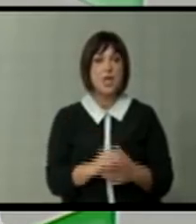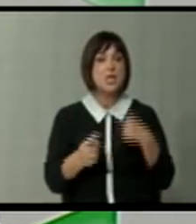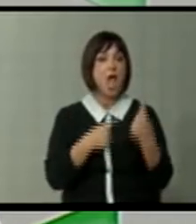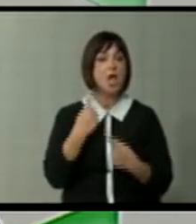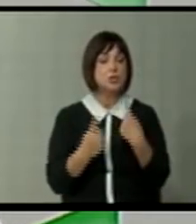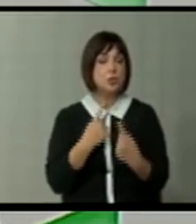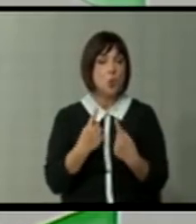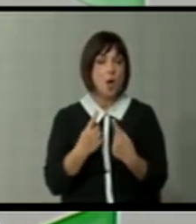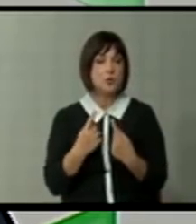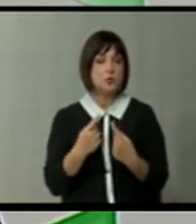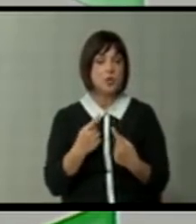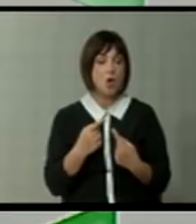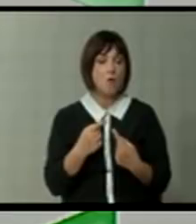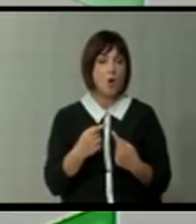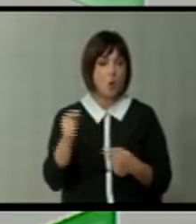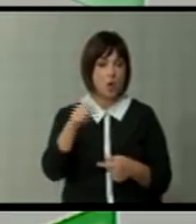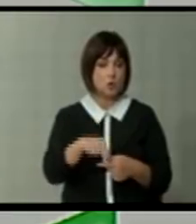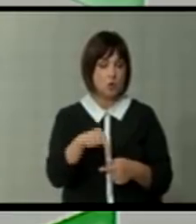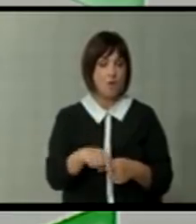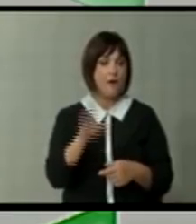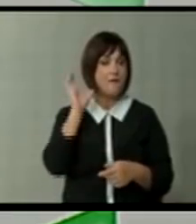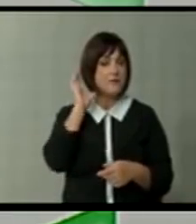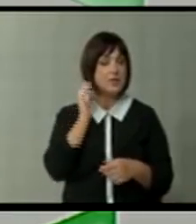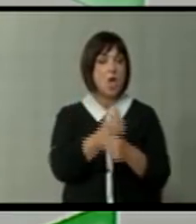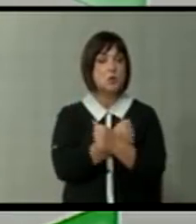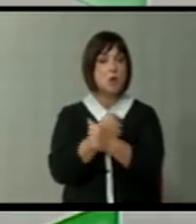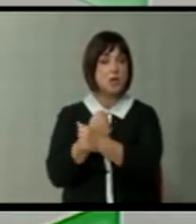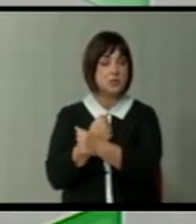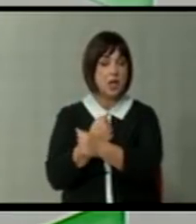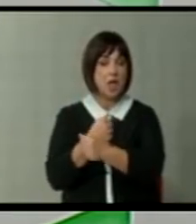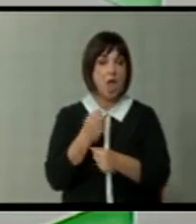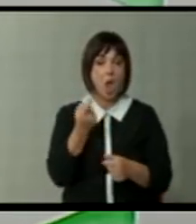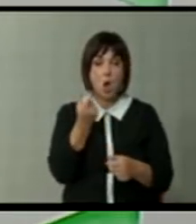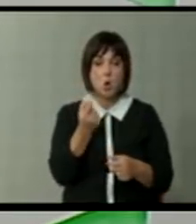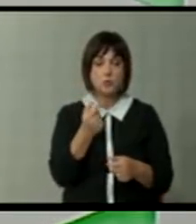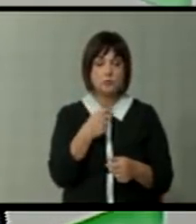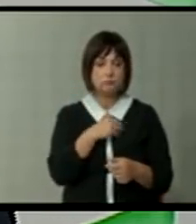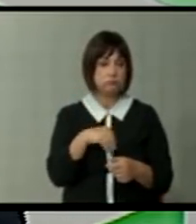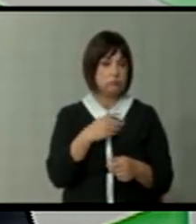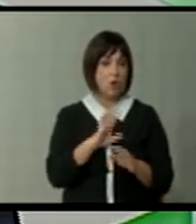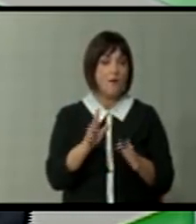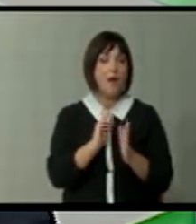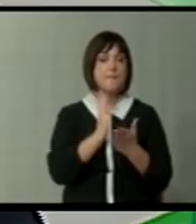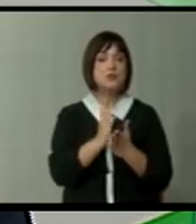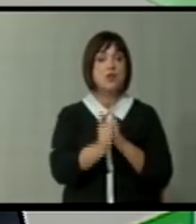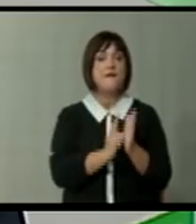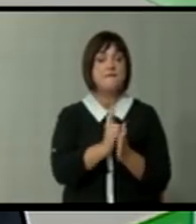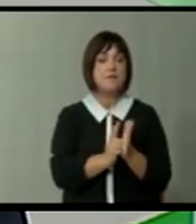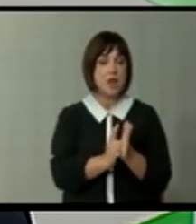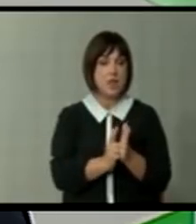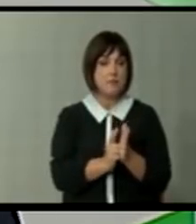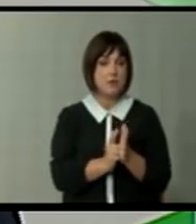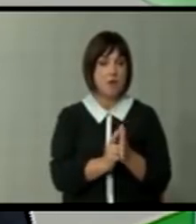ситуацијата кога дојде ова владата на Зоран Зајев беше розова. С краја да е. Ова беше период значи на